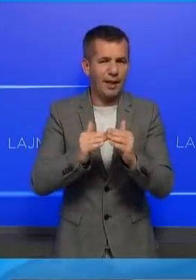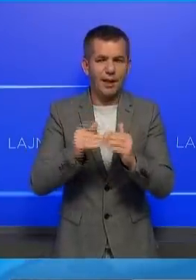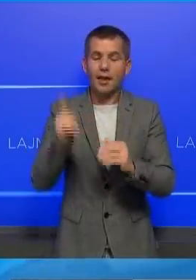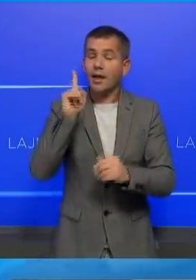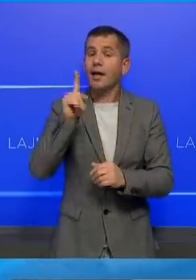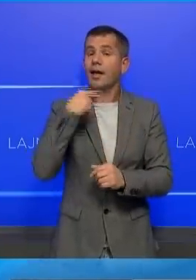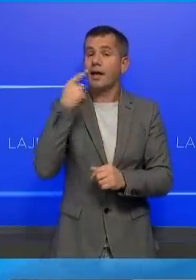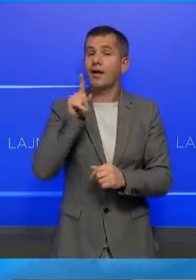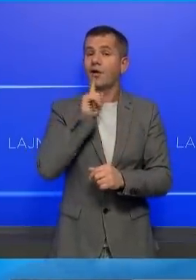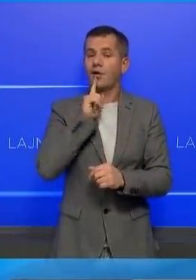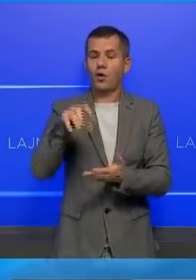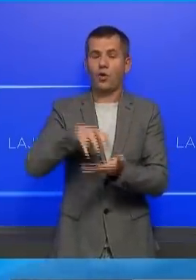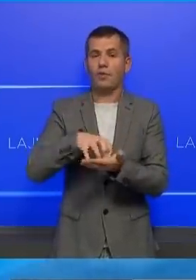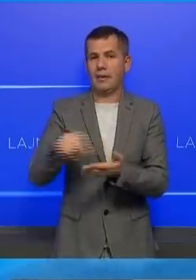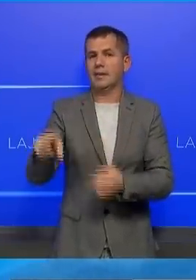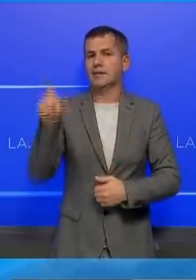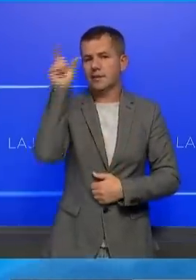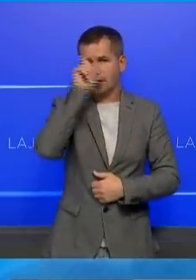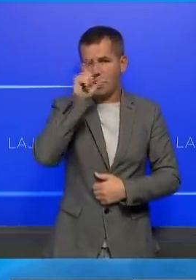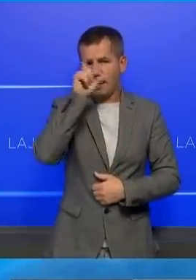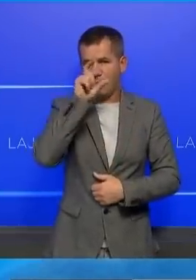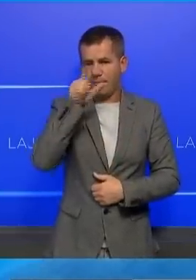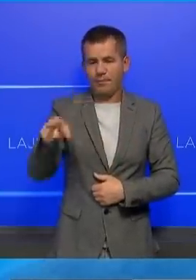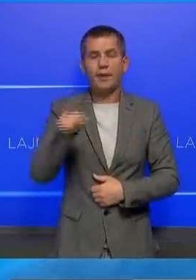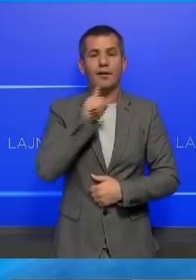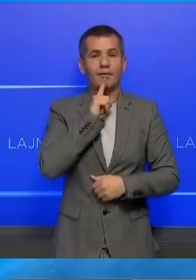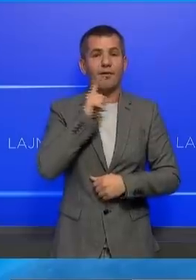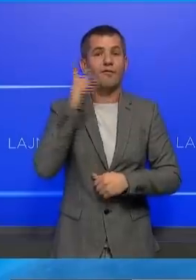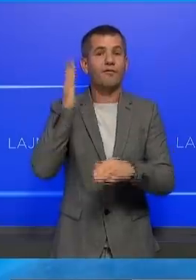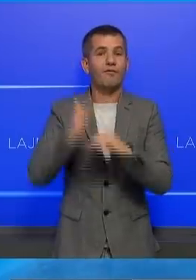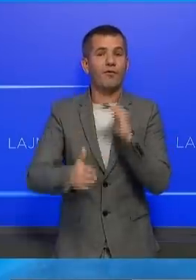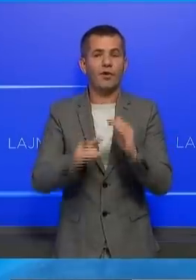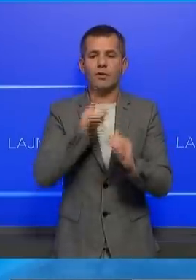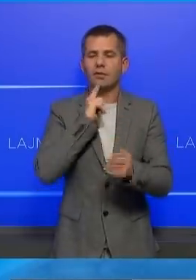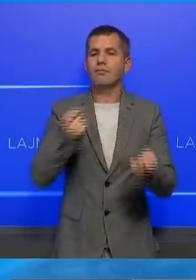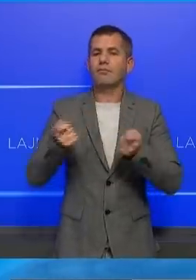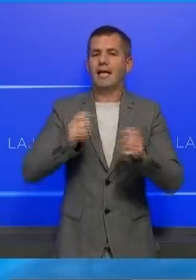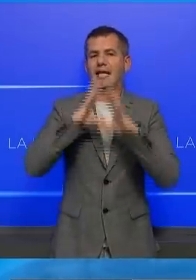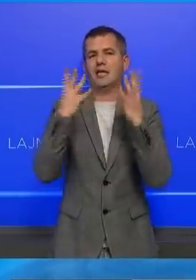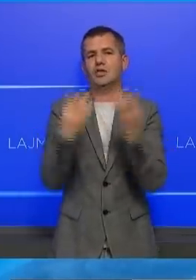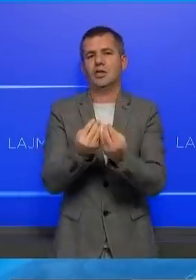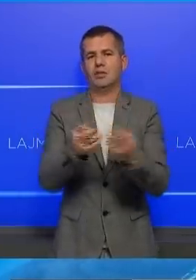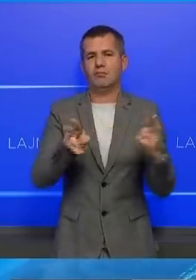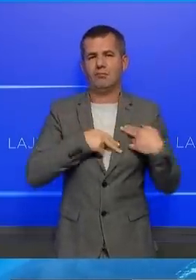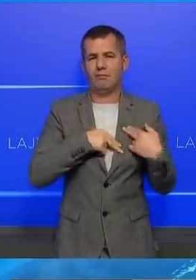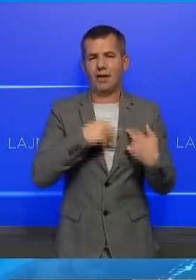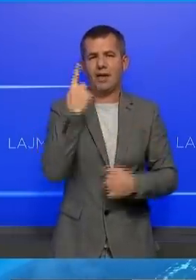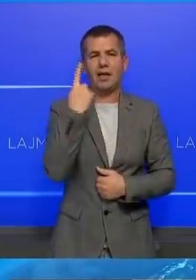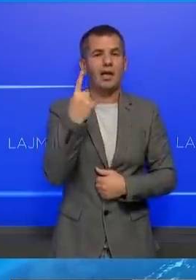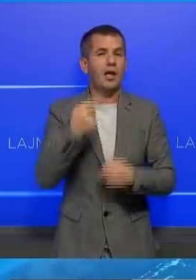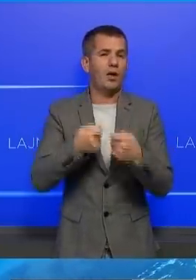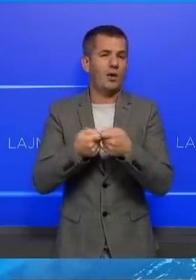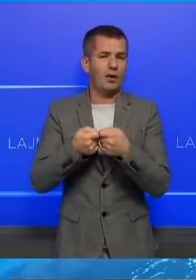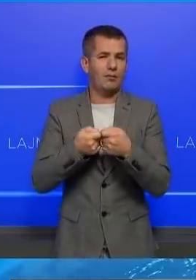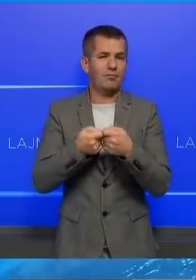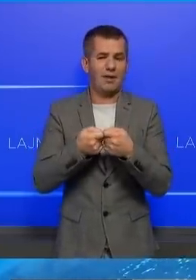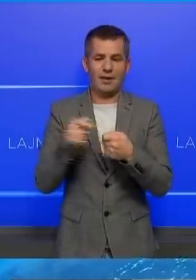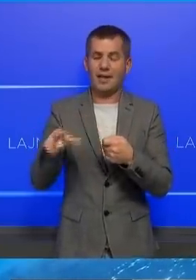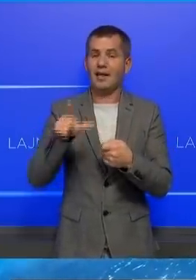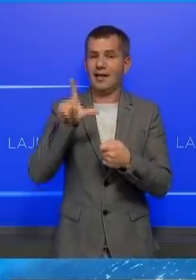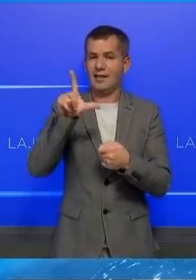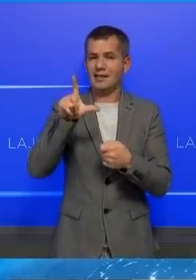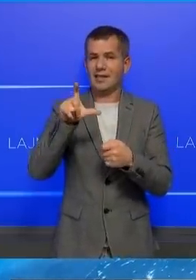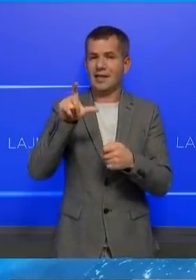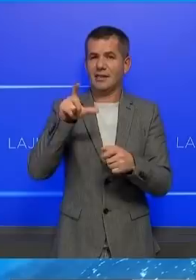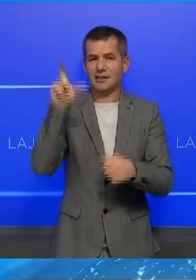pati për listën sërbe, për të cilën u thasi kjo e fundit, ka monopolizuar jetën e sërbeve në Kosovë, madje duke kërcënuar